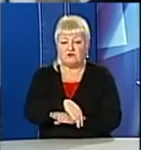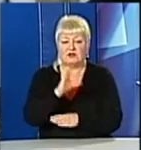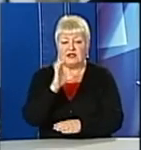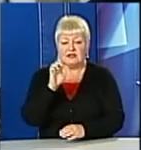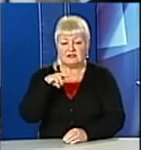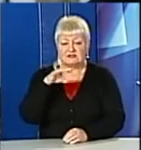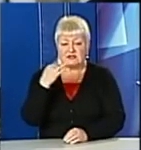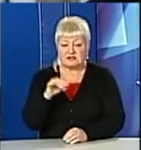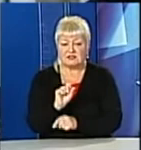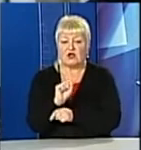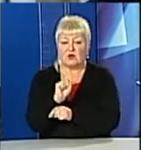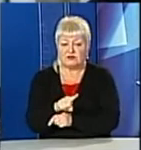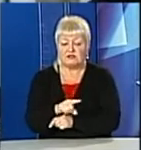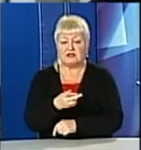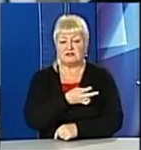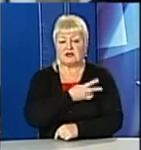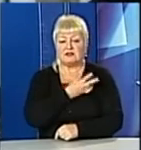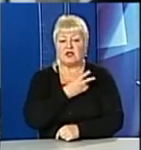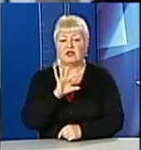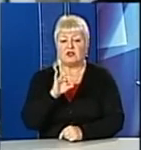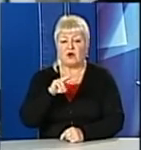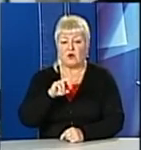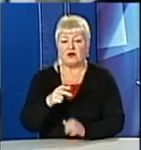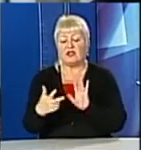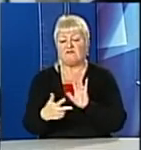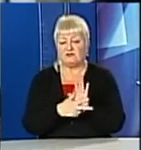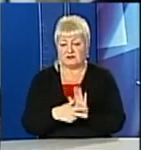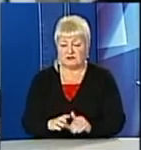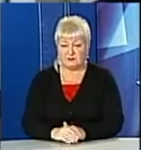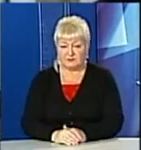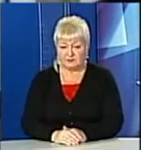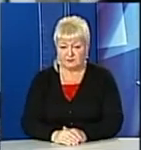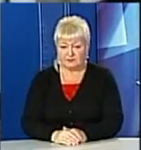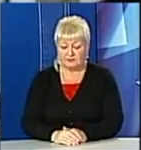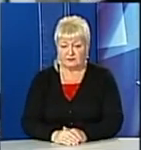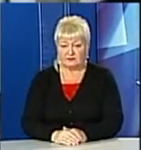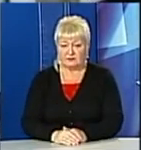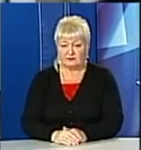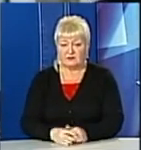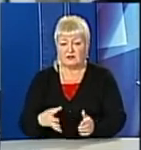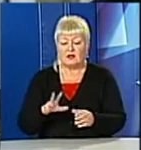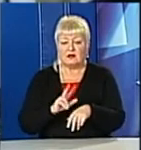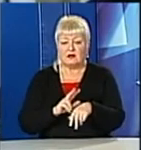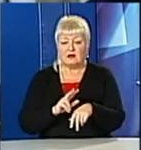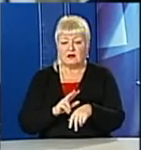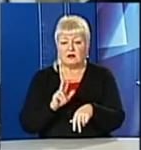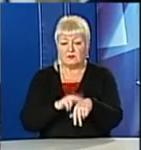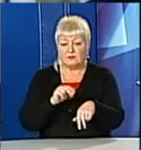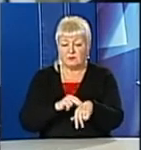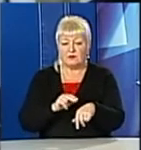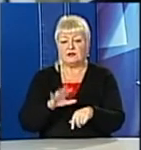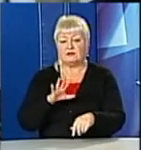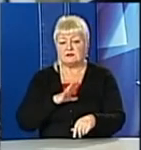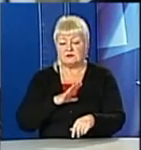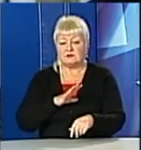Стрийській – 11 і на вулиці Княгині Ольги – 8. Особовим складом управління патрульної поліції було